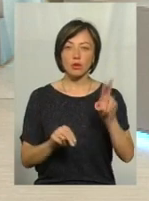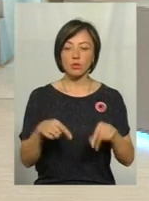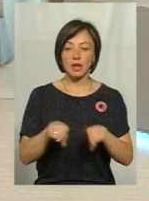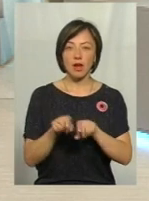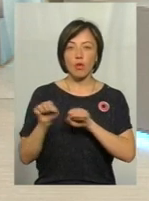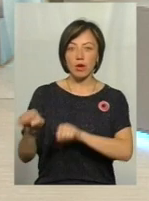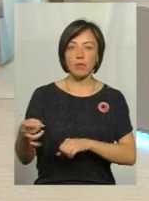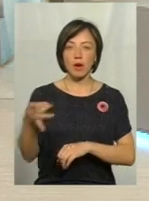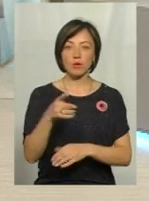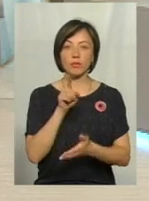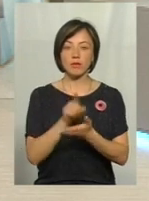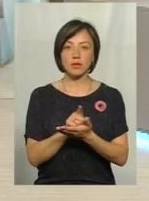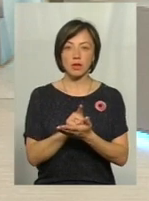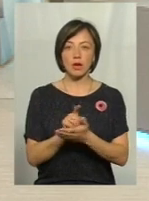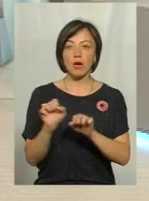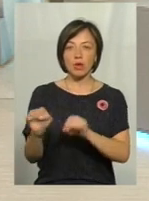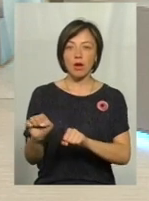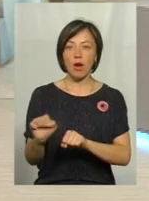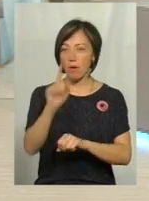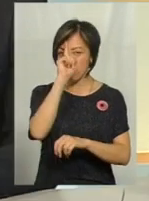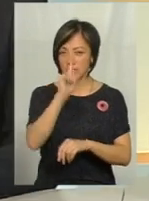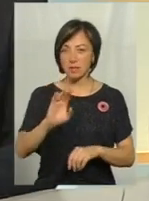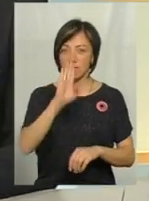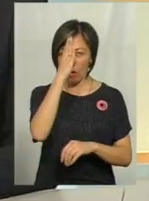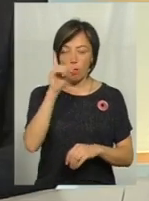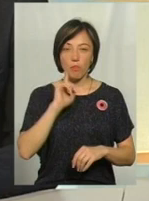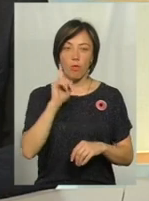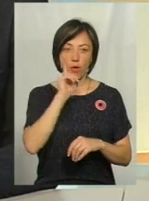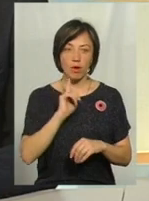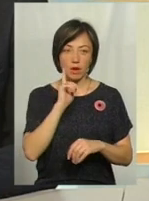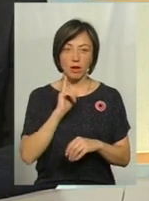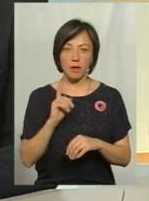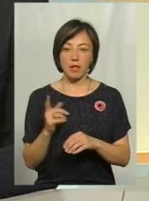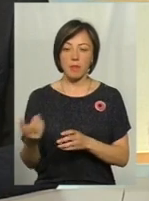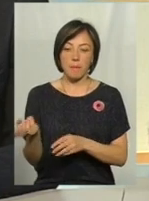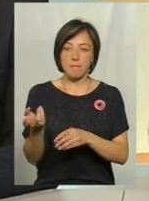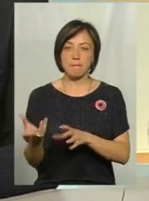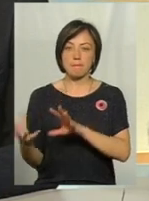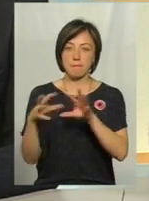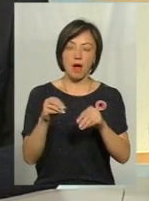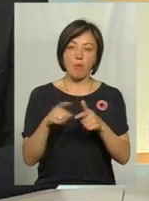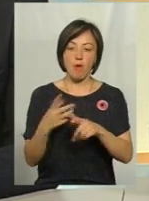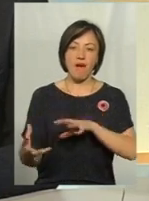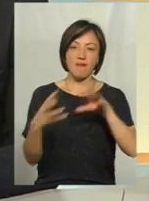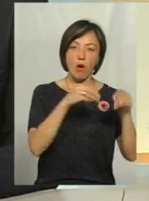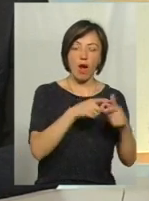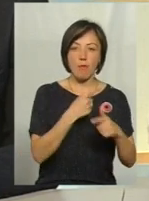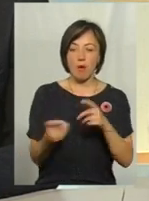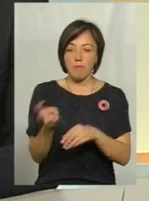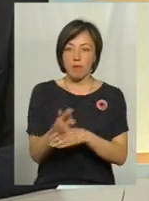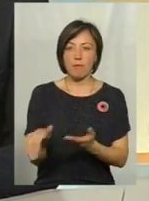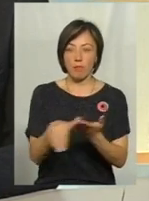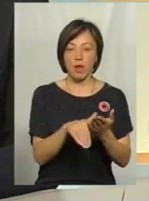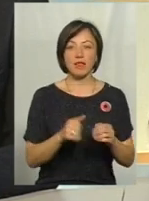укріпрайон повинен отримати приблизно місяць ворога, поки або не підійде підкріплення, або не відбудеться евакуація. На жаль,